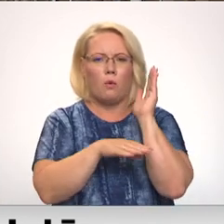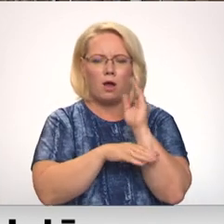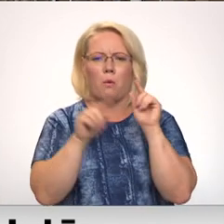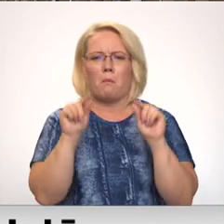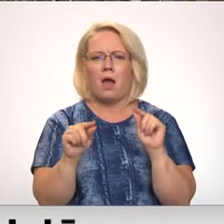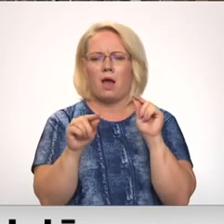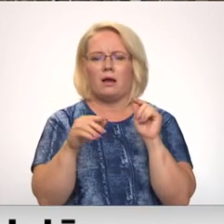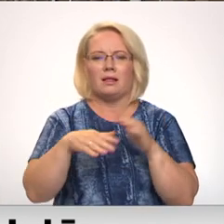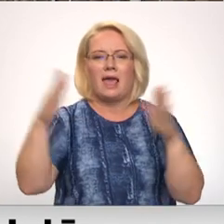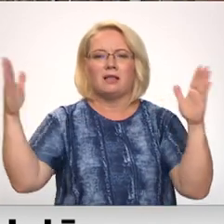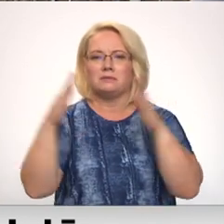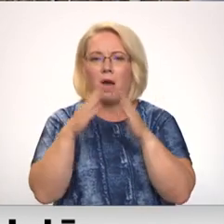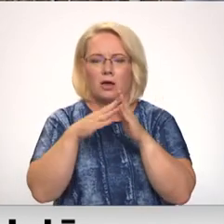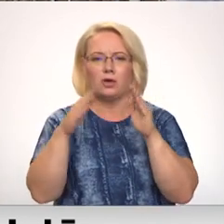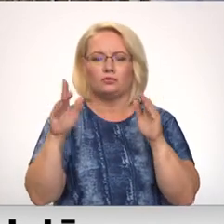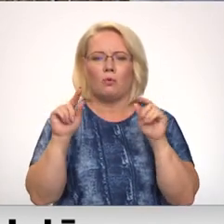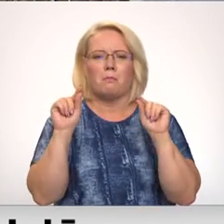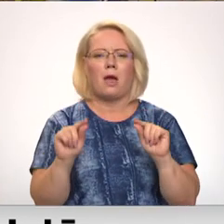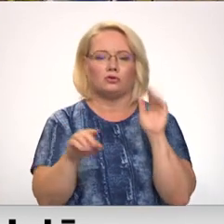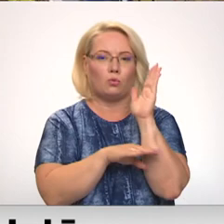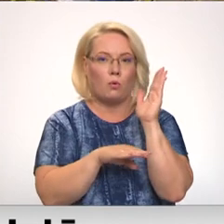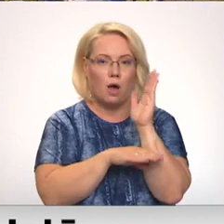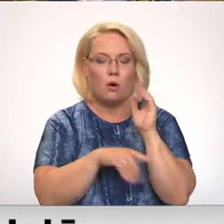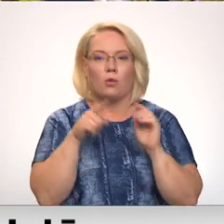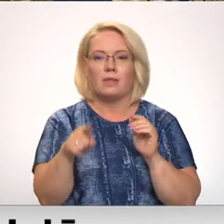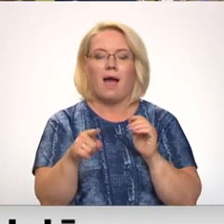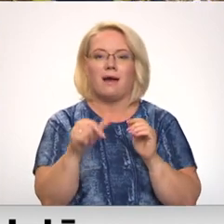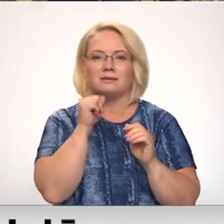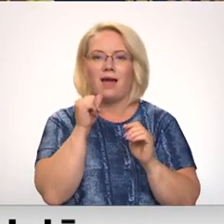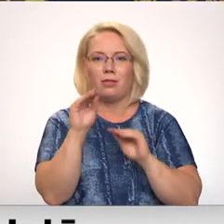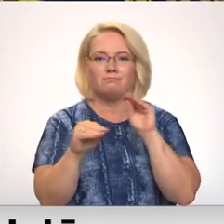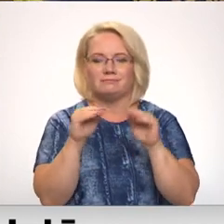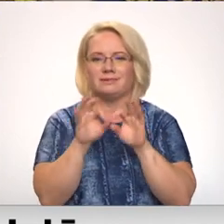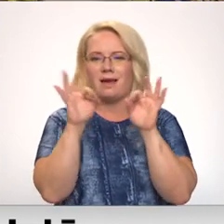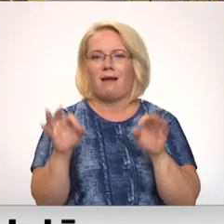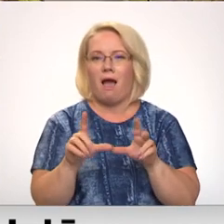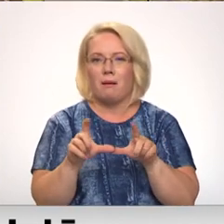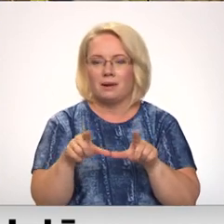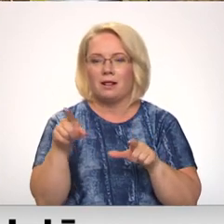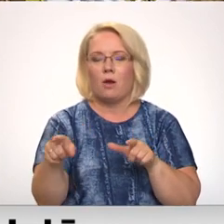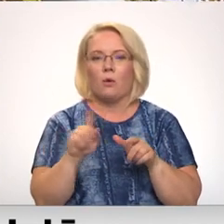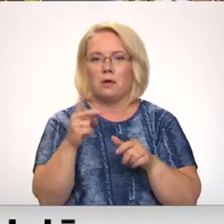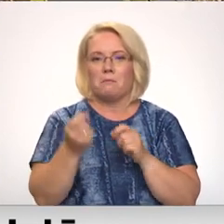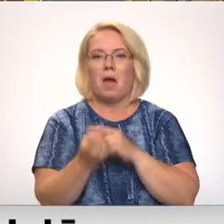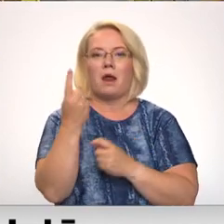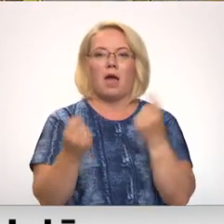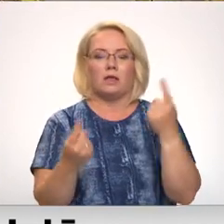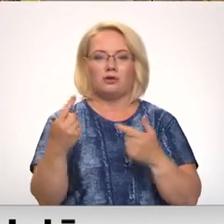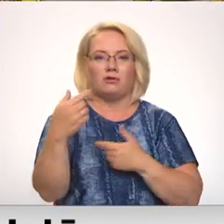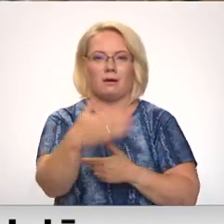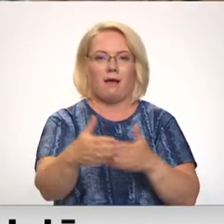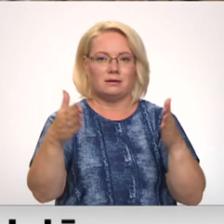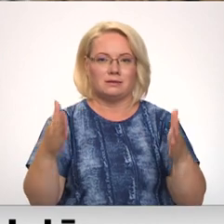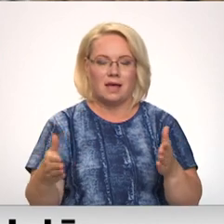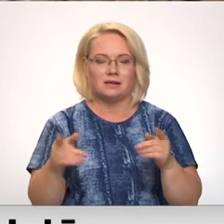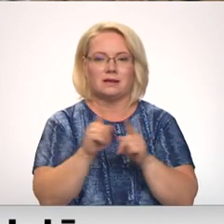apzuļumošanas projektu ietveros, kas sākās aprīlī, gar malām parādījušās kastes ar vidē izmēr kokiem un košumkrūmiem.